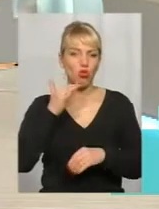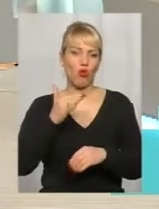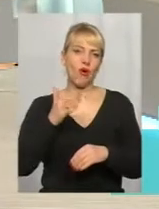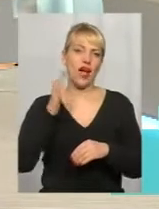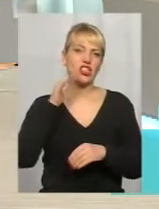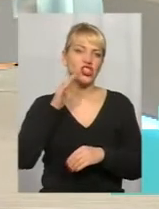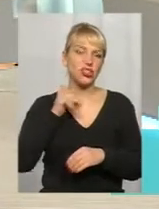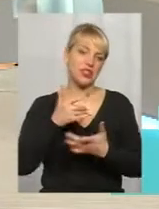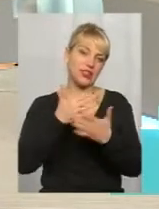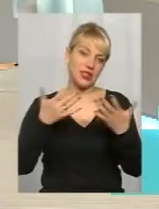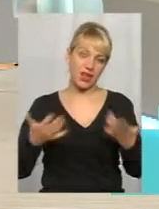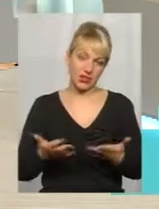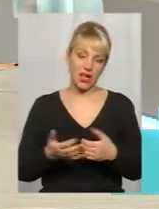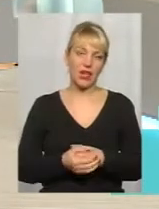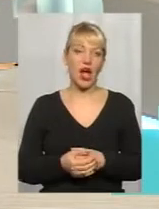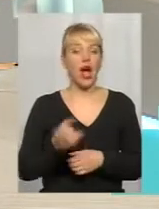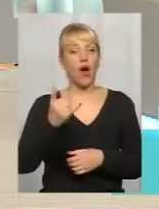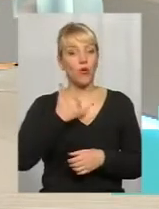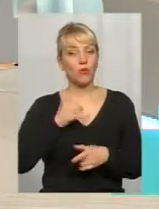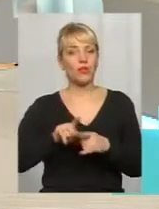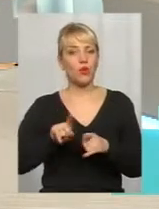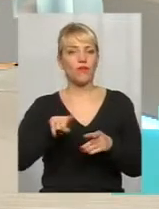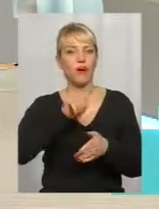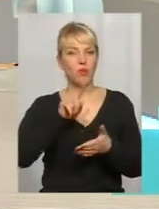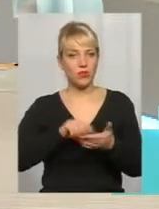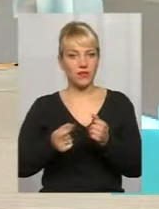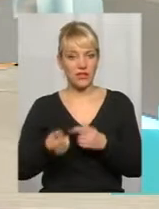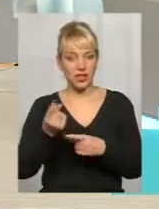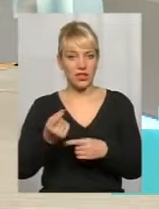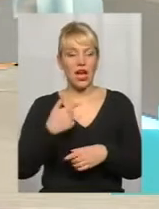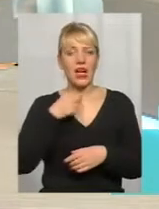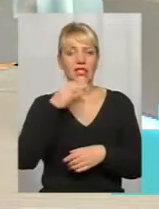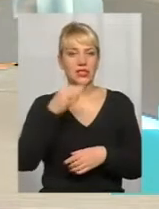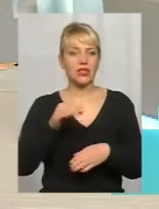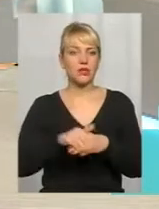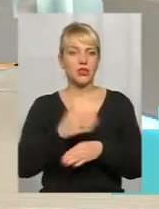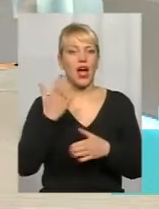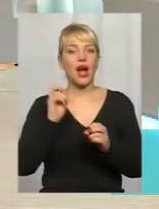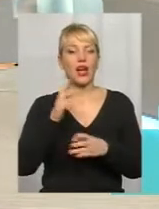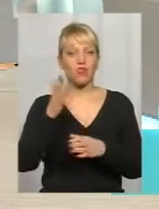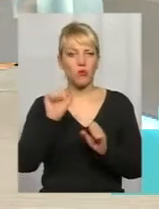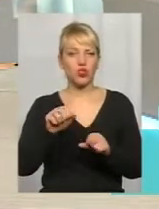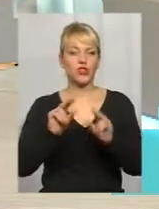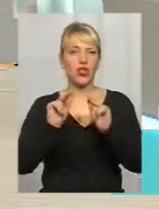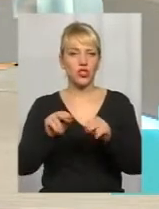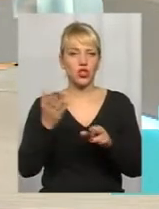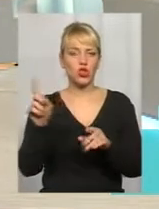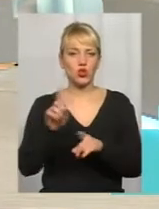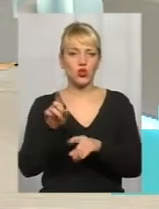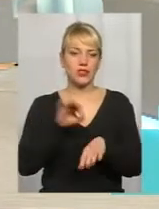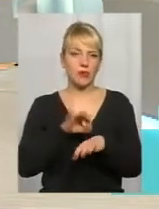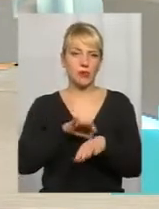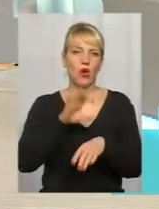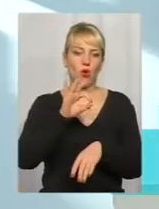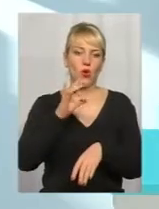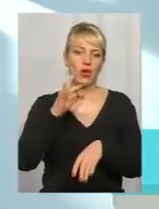жидкости и так далее. Да. У меня вот вопрос возникает. Скажите, пожалуйста, а как мы можем гарантировать, что заболевание определенное, ну, там,